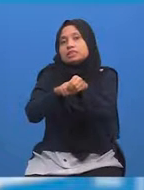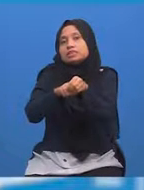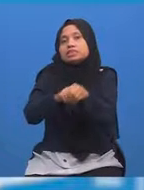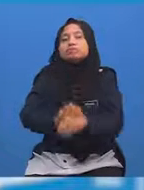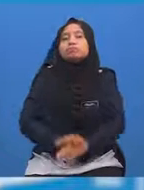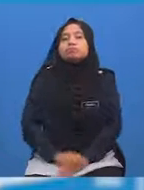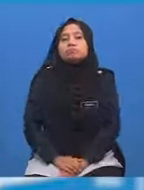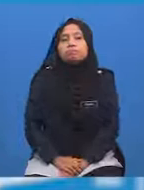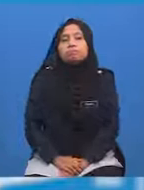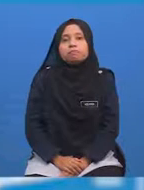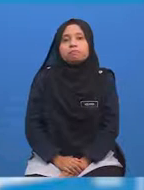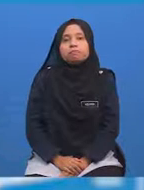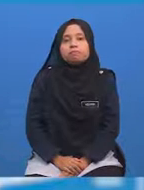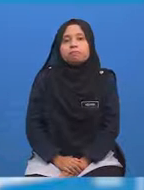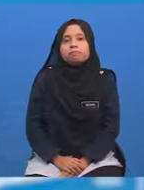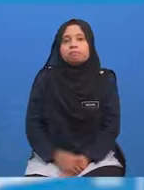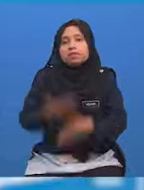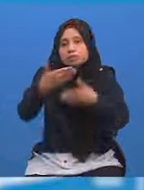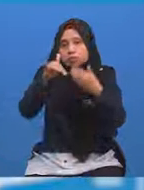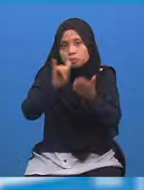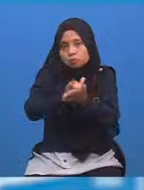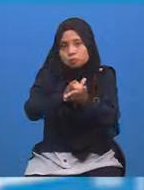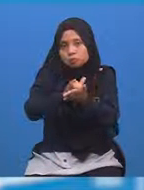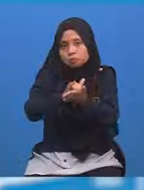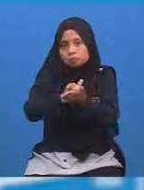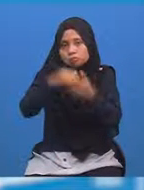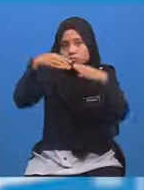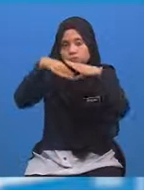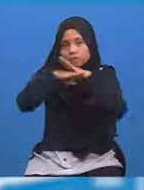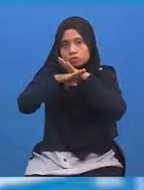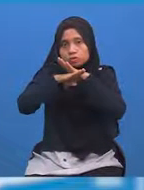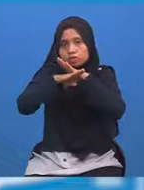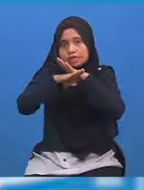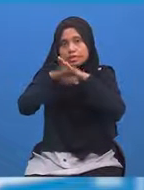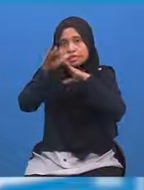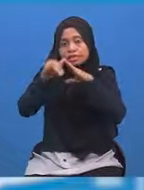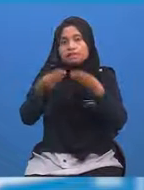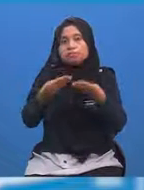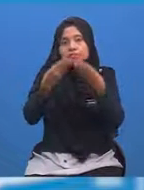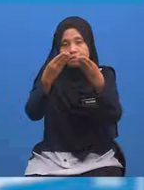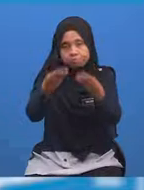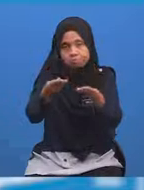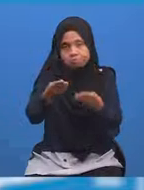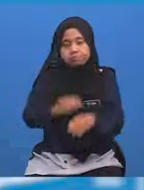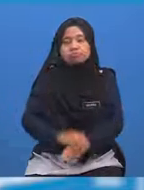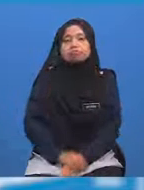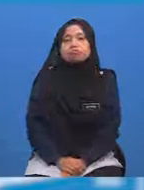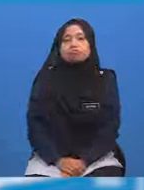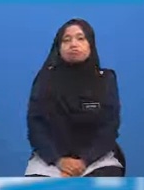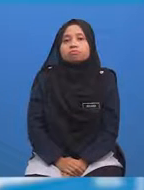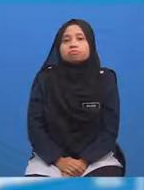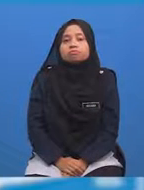dahulu Kemudian Masukkan maklumat Yang diperolehi Daripada soalan